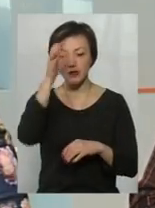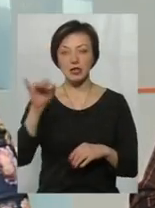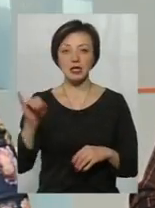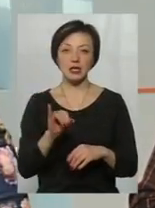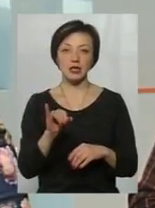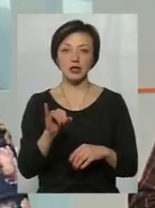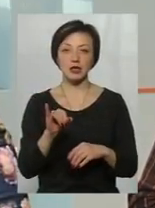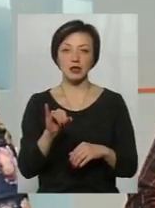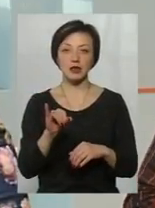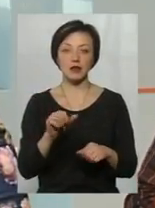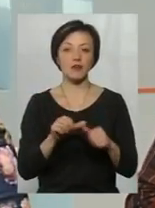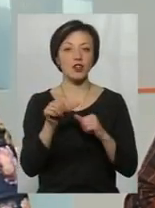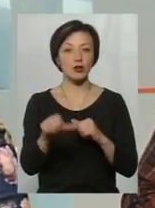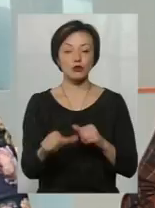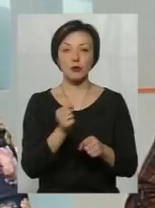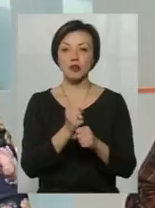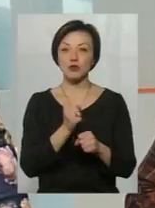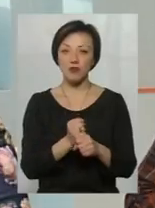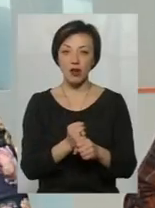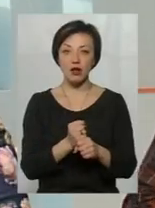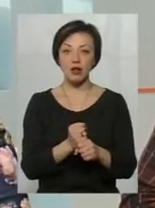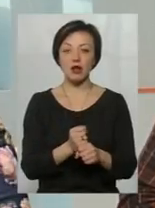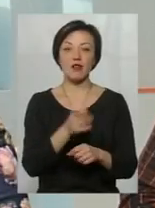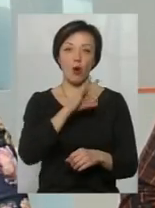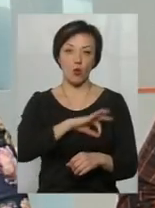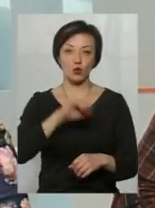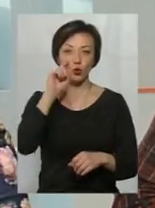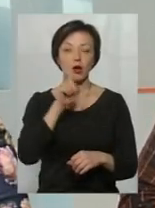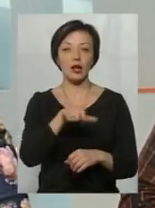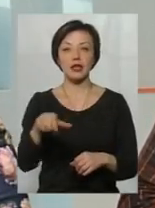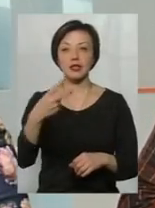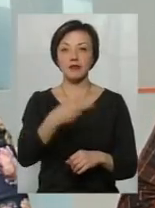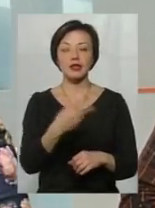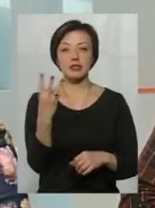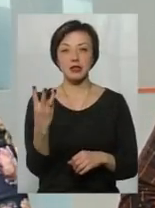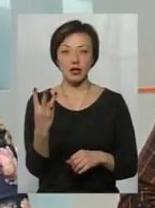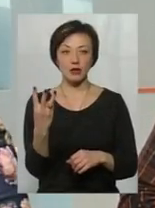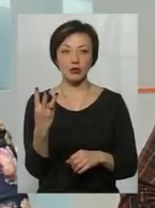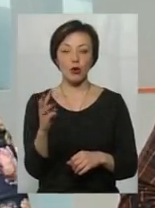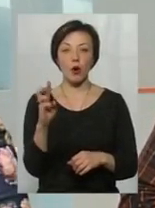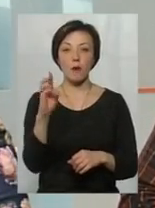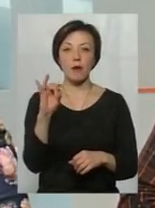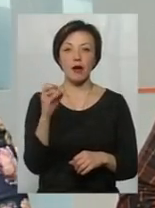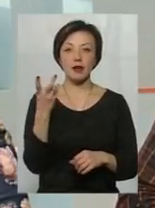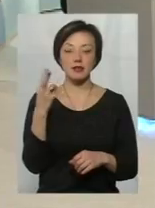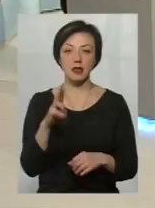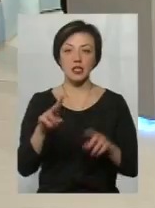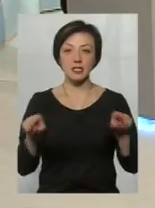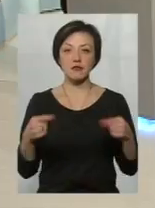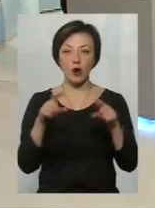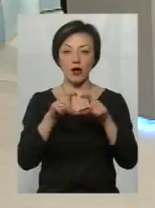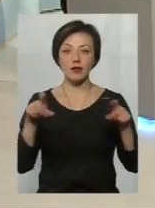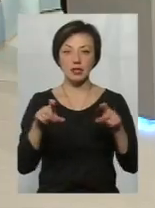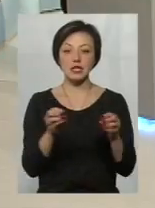виключно працювала також на користь України. 23 березня ми створюємо агенцію